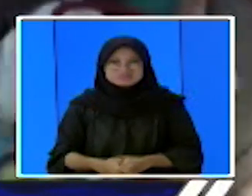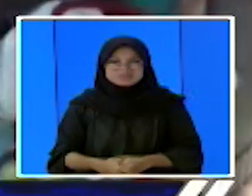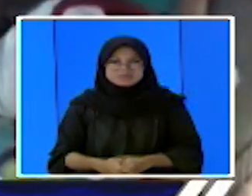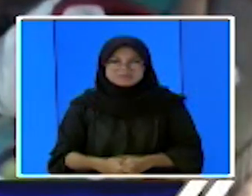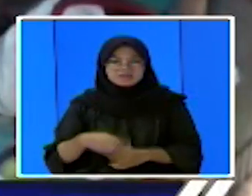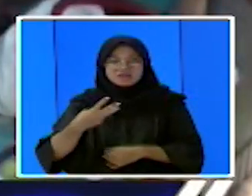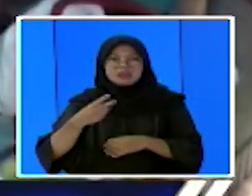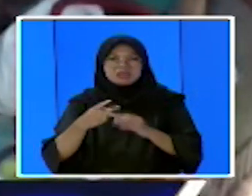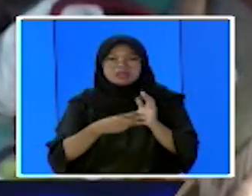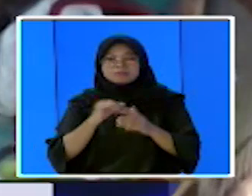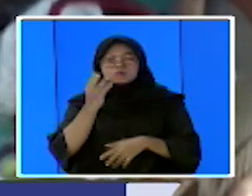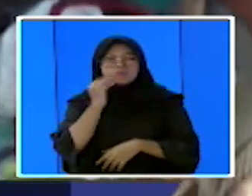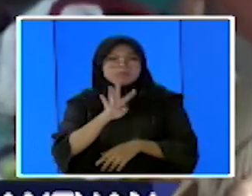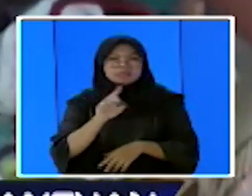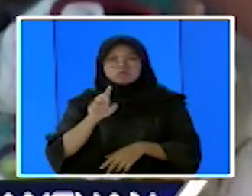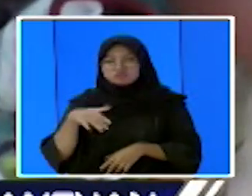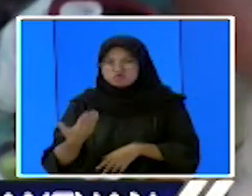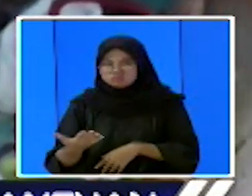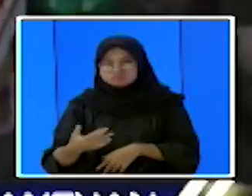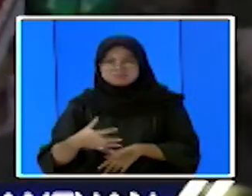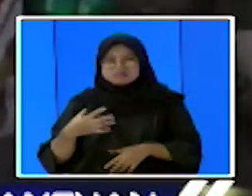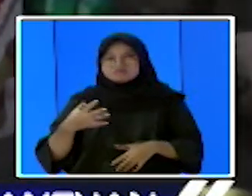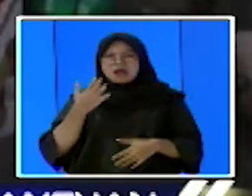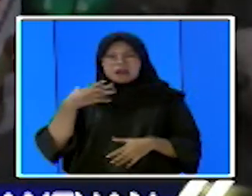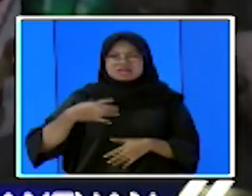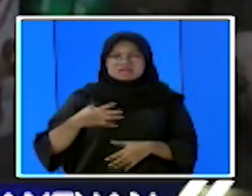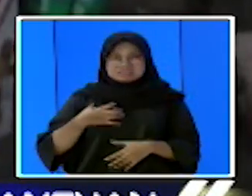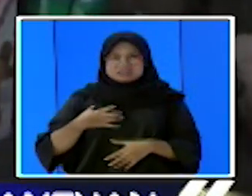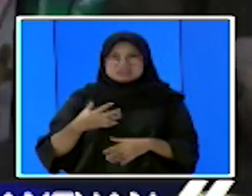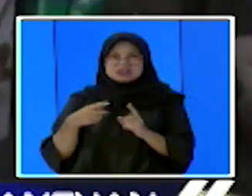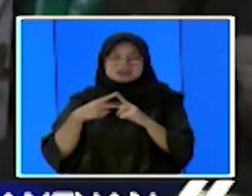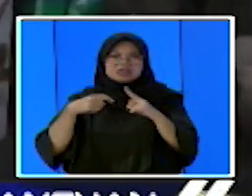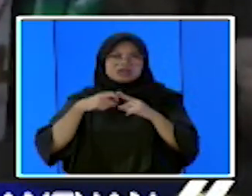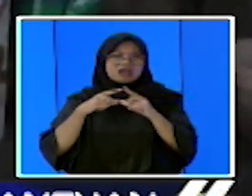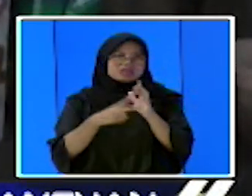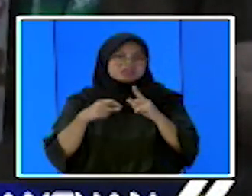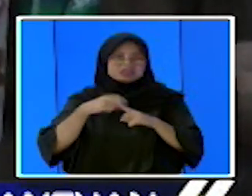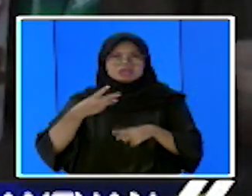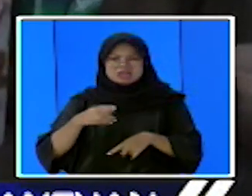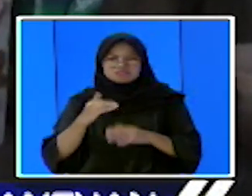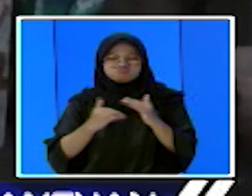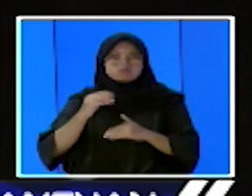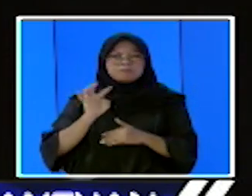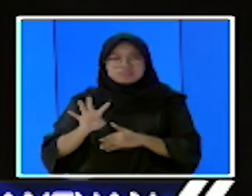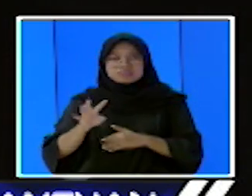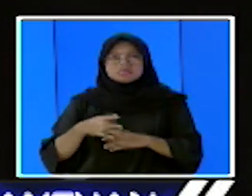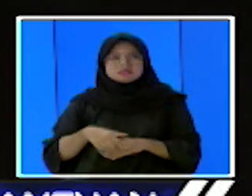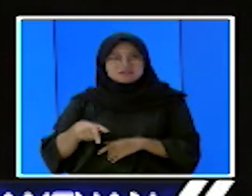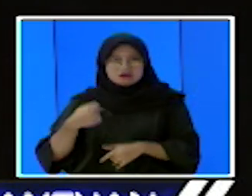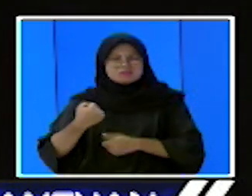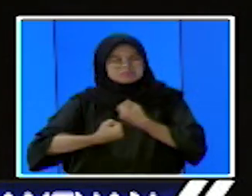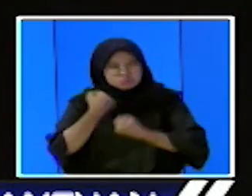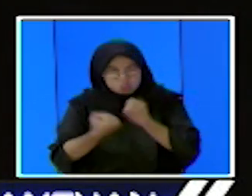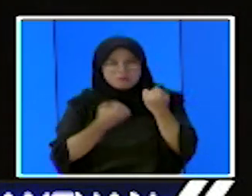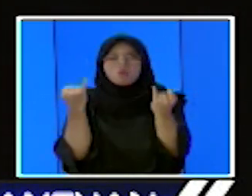Inilah Ermi, 41 tahun, warga Pangkalan Bun, Kalimantan Tengah yang menderita kanker payudara Stadio